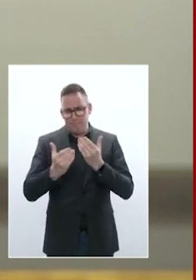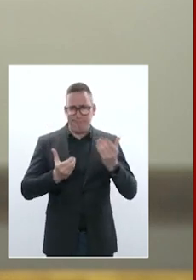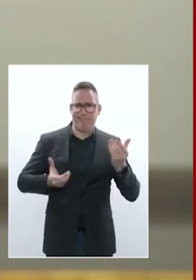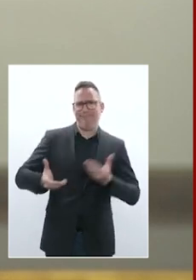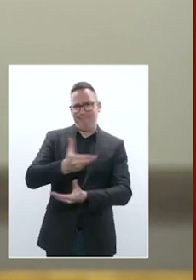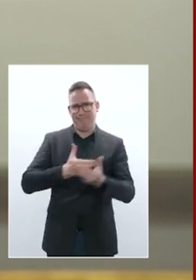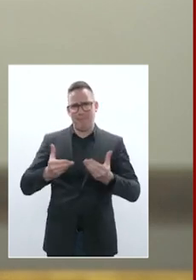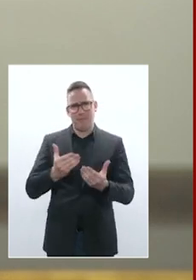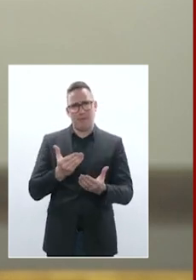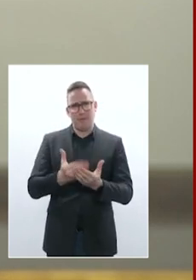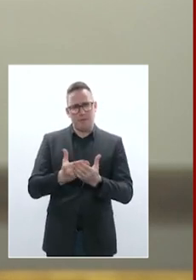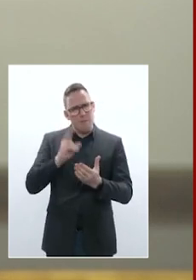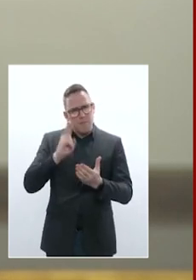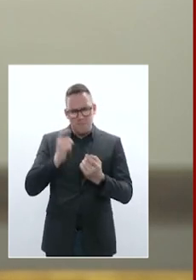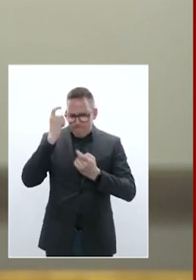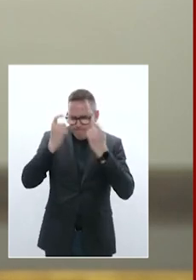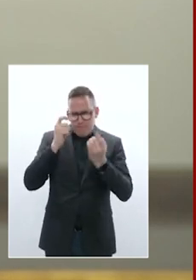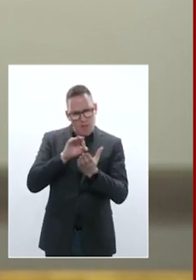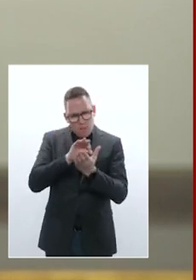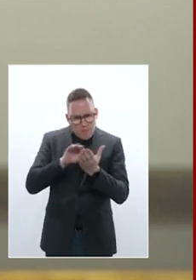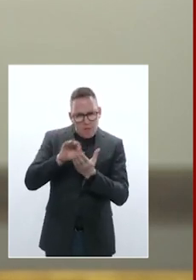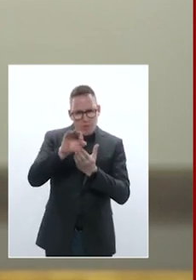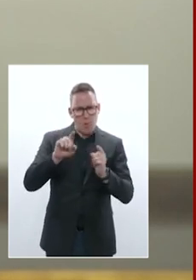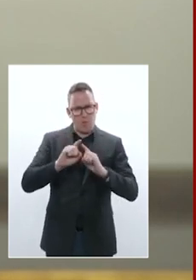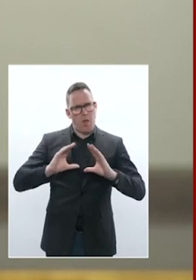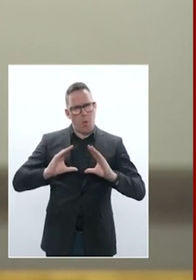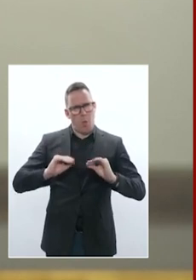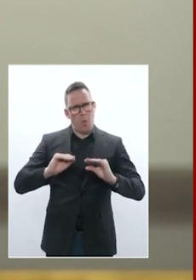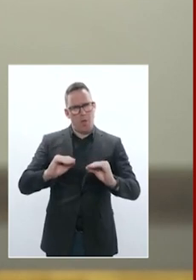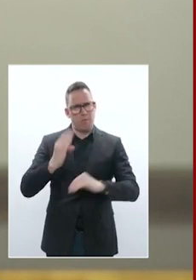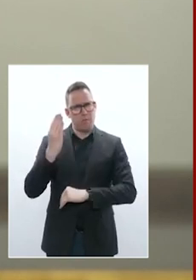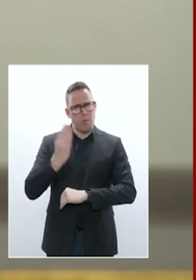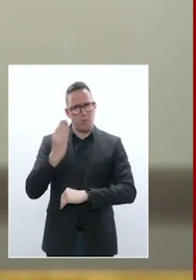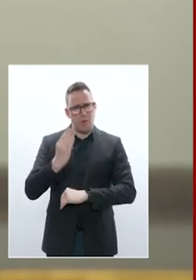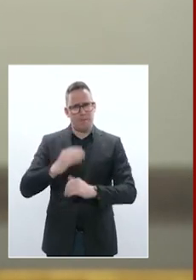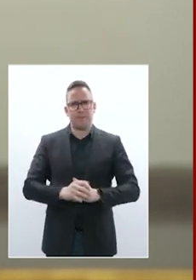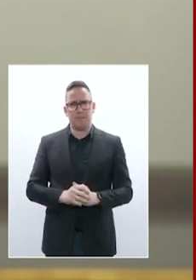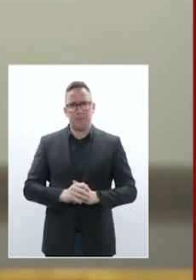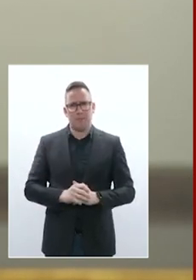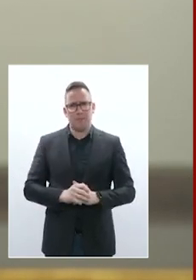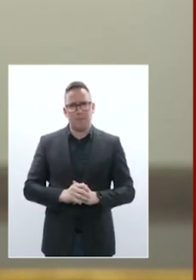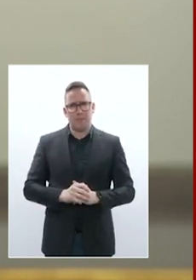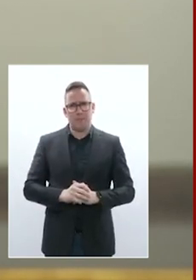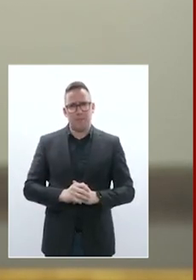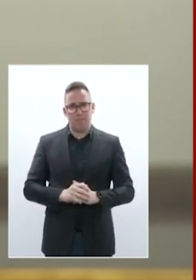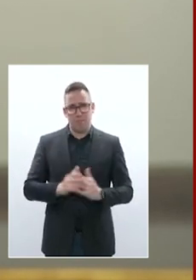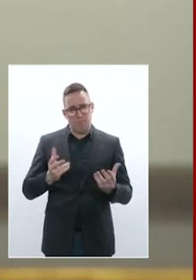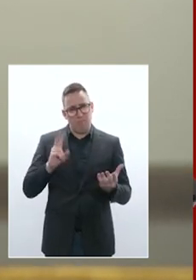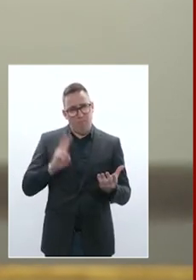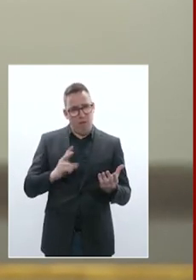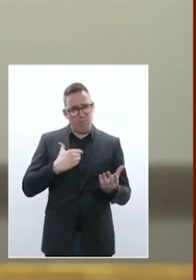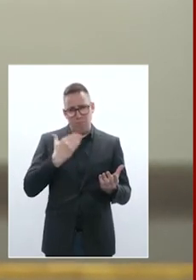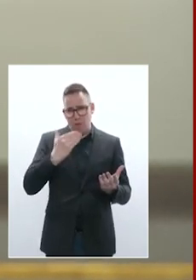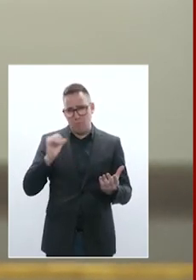et opérationnelle qui, je crois pouvoir le dire en remerciant chacune et chacun autour de cette table, est marquée